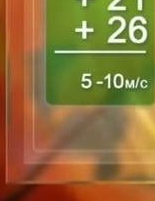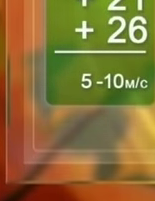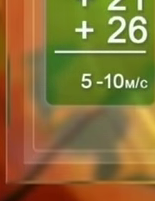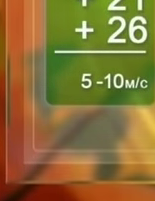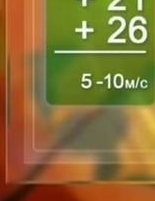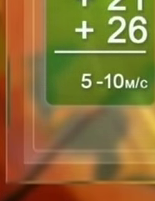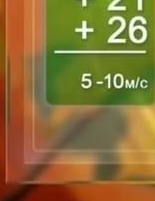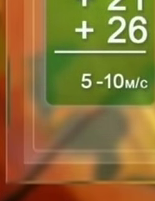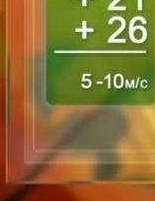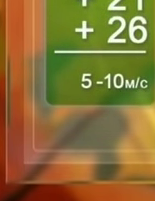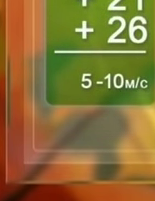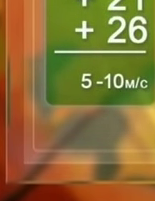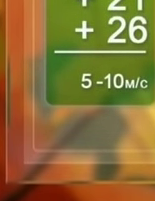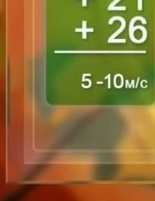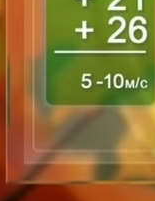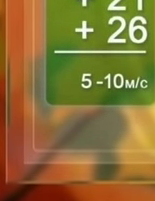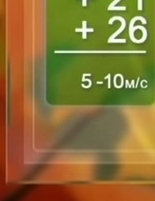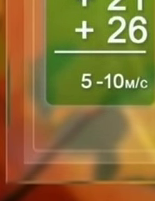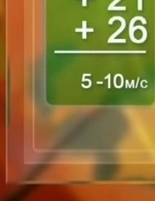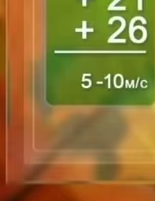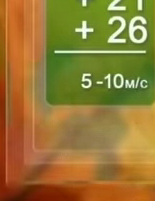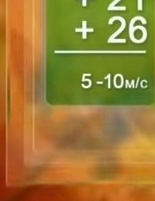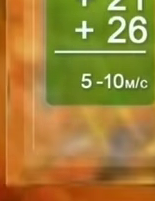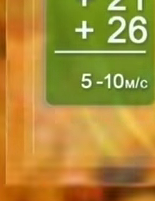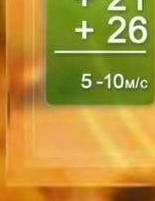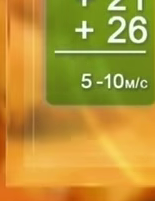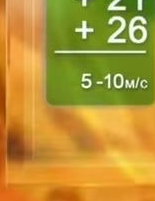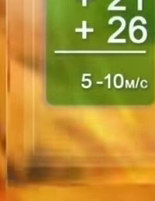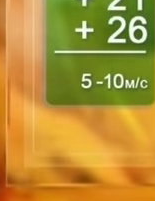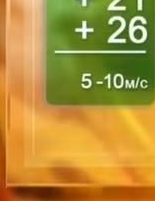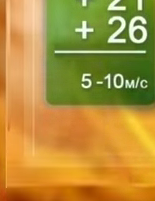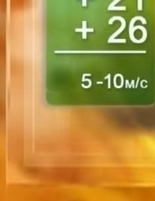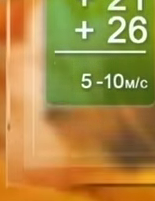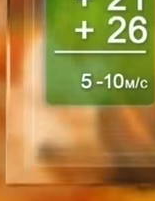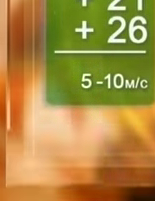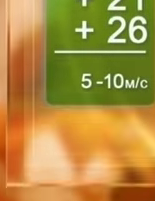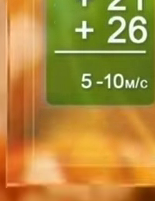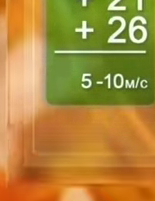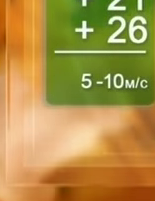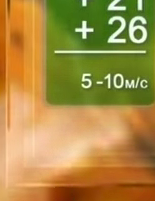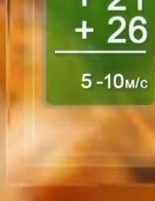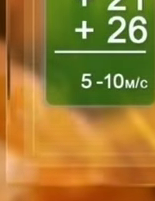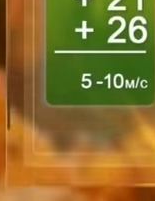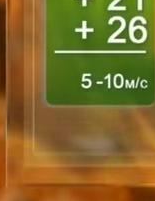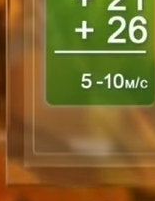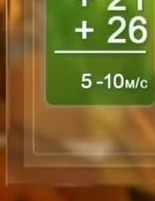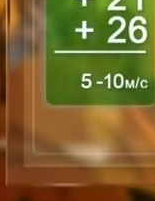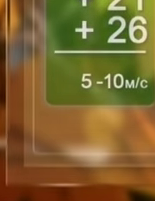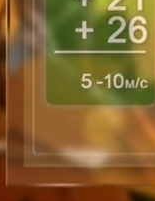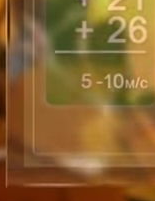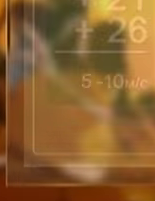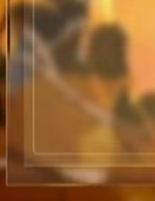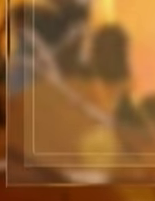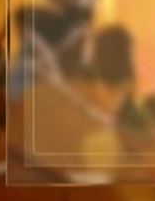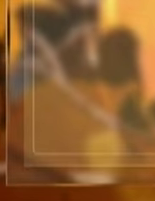переважно без опитів. Лише в день 8-9 вересня можливі невеликі дощі. Температура повітря поступово знизиться на 2-4 градуси.